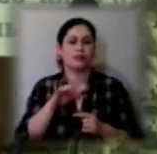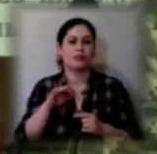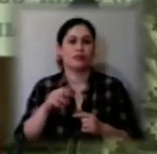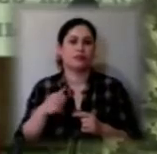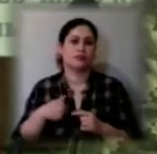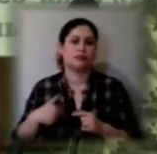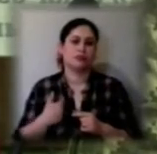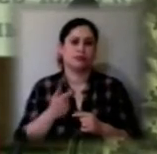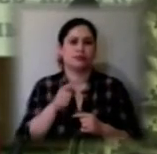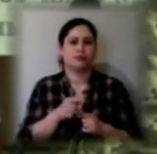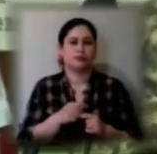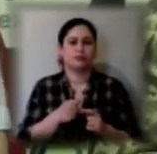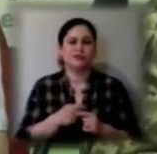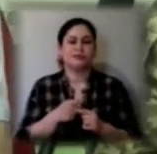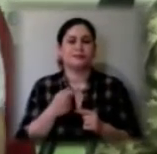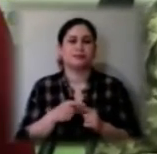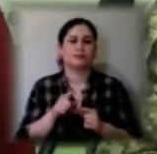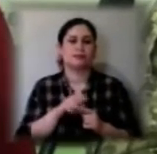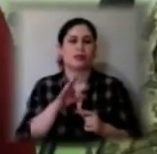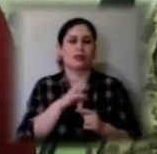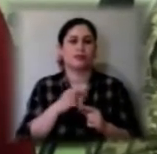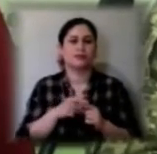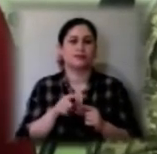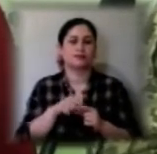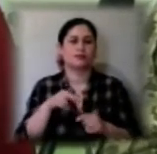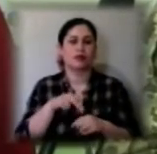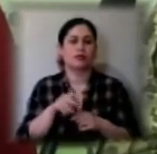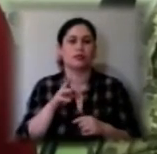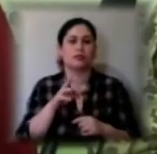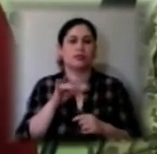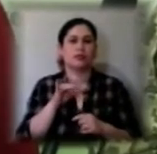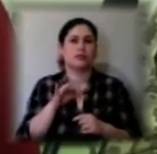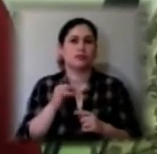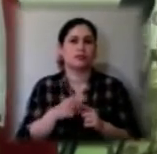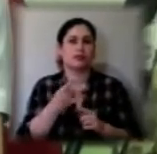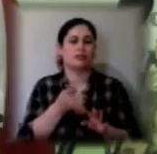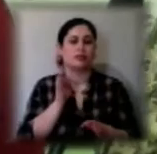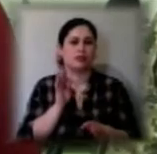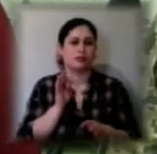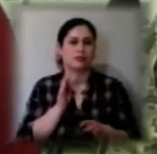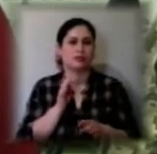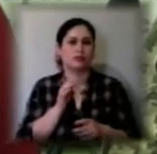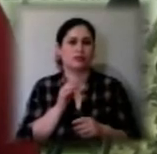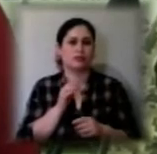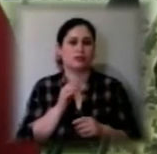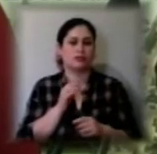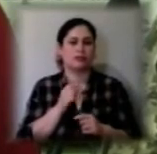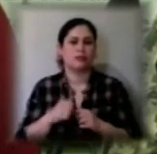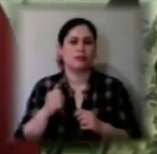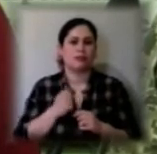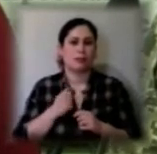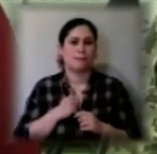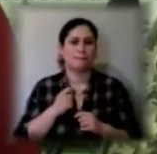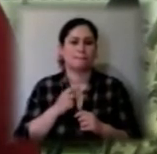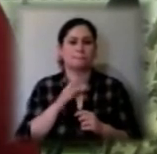Щодо проходження медичної комісії, зараз в першу чергу військовими лікарськими комісіями,